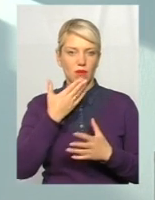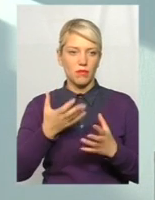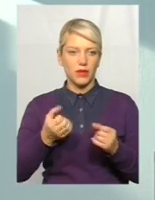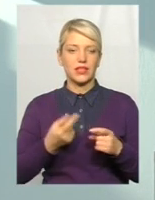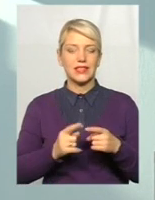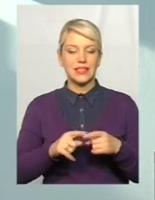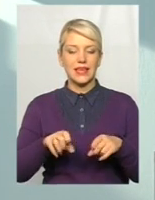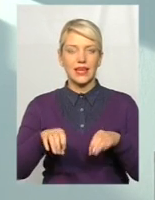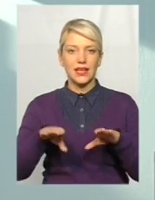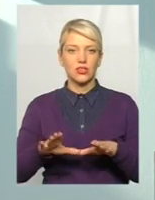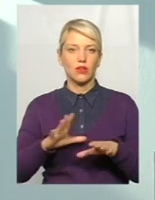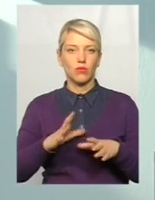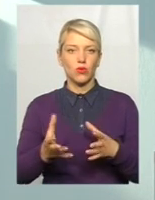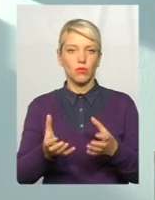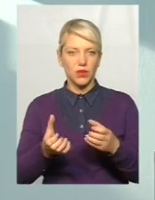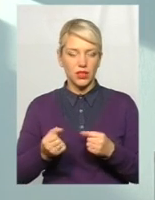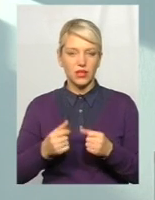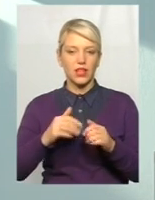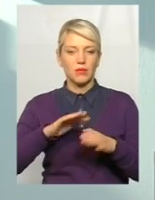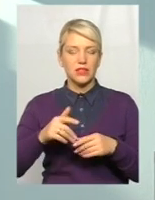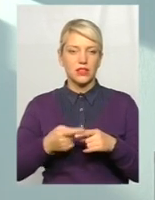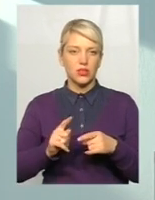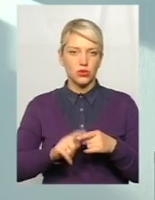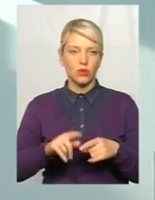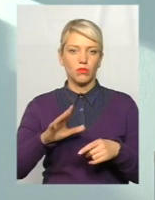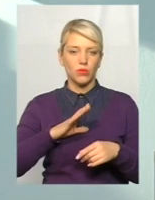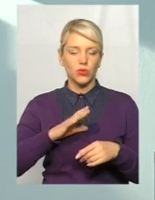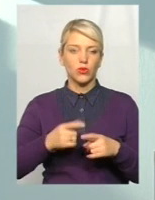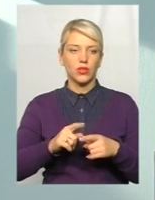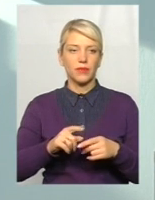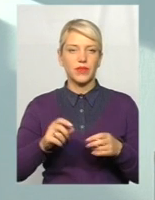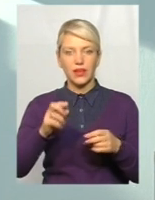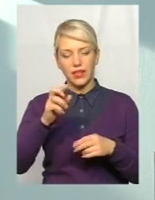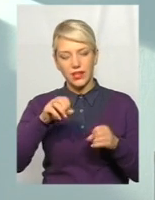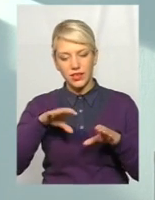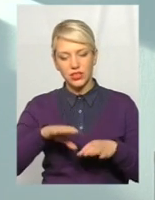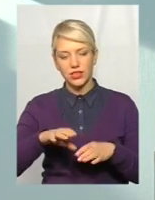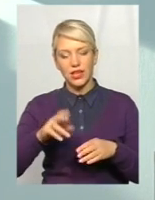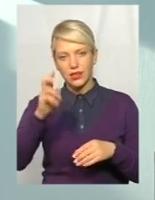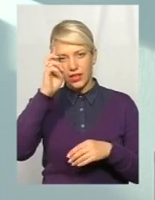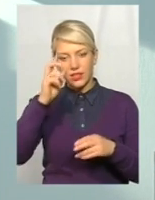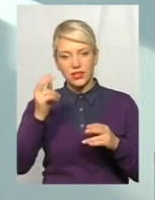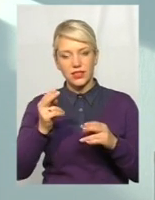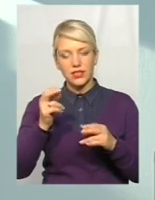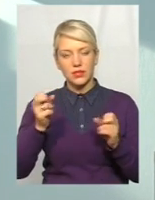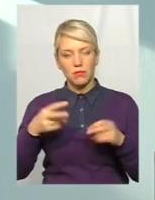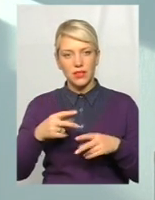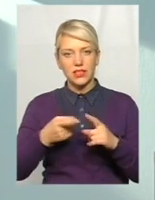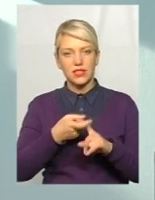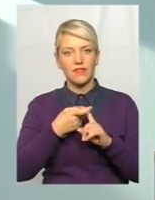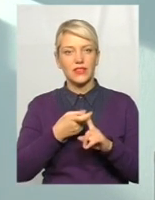рішення було прийнято, після цього було ще ряд рішень, зокрема, рішення Держспецзв'язку, це структура, яка відповідає за безпеку програм,